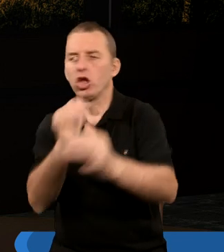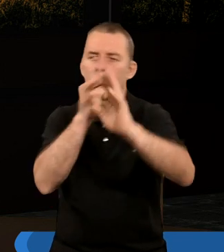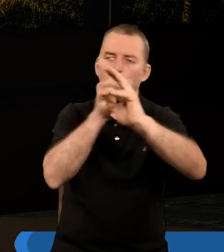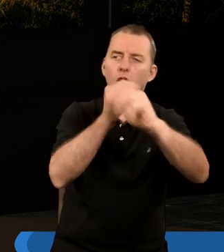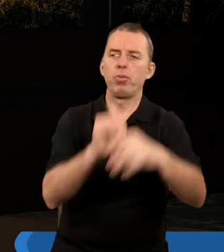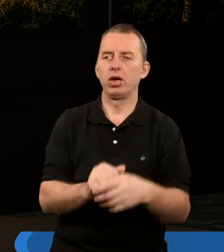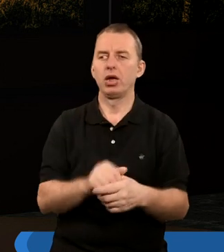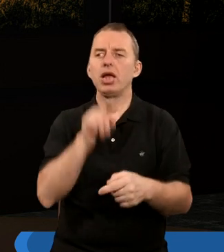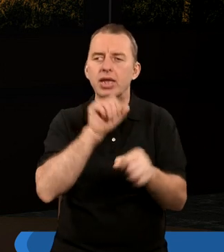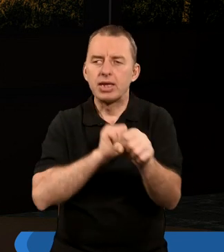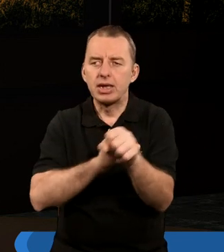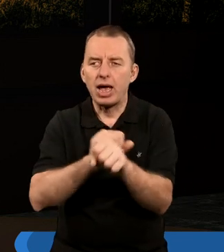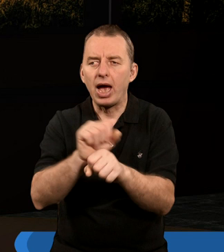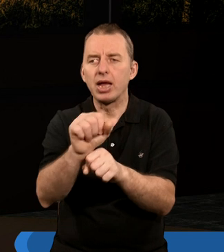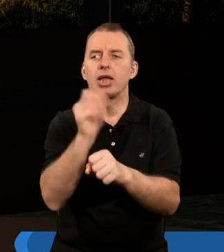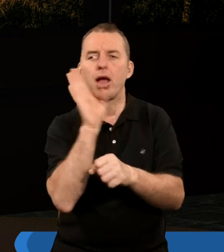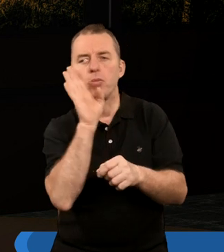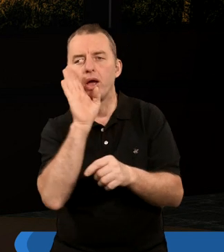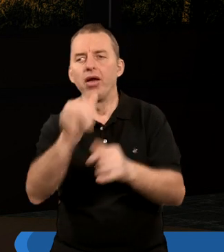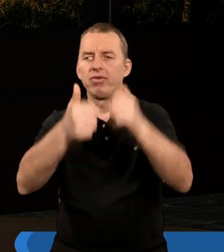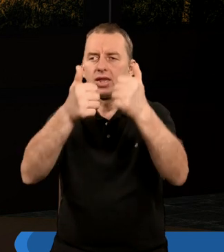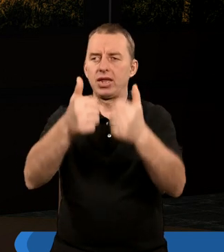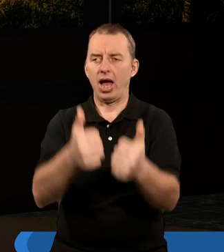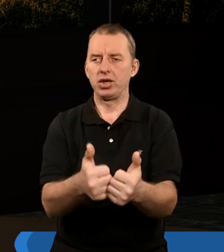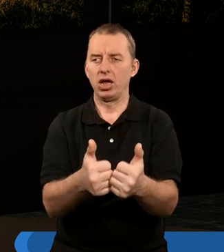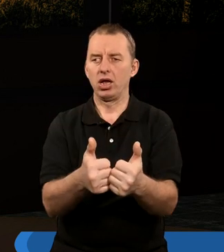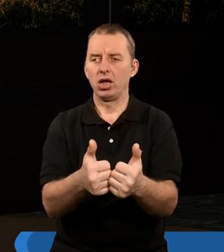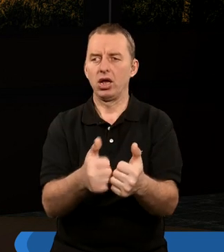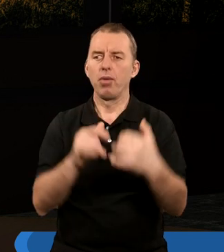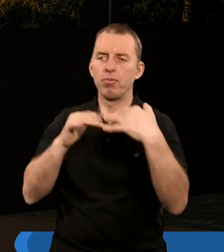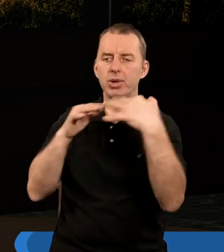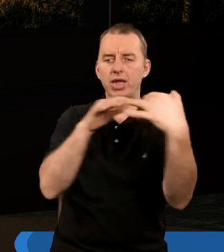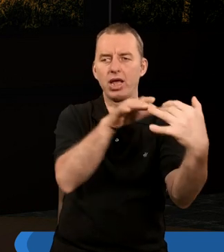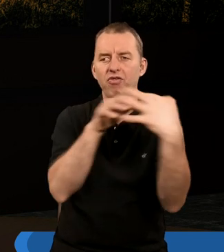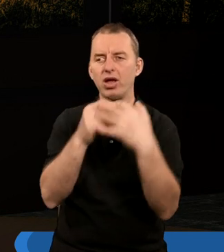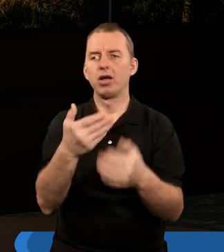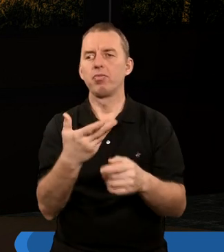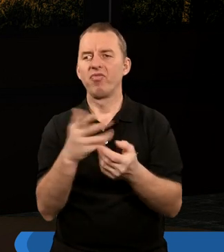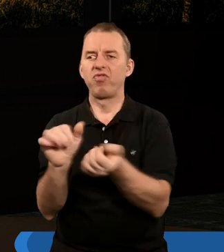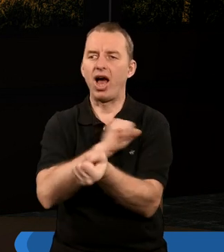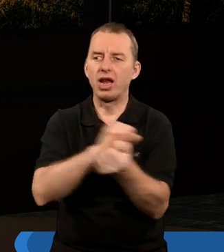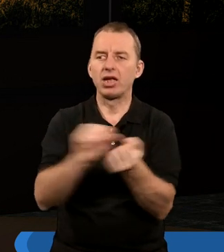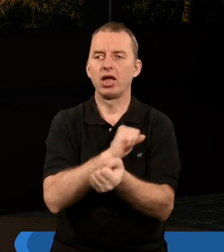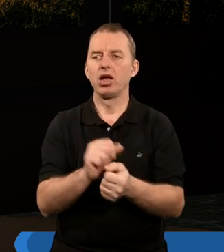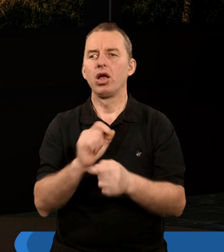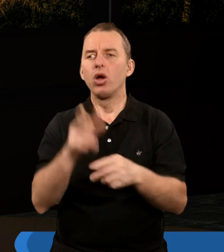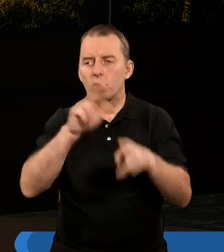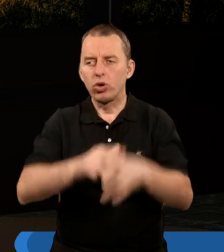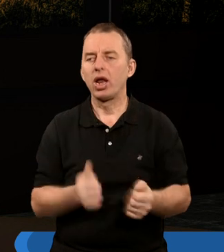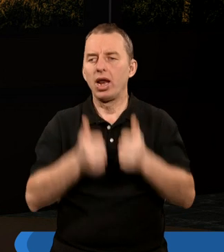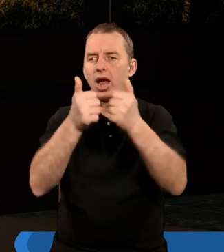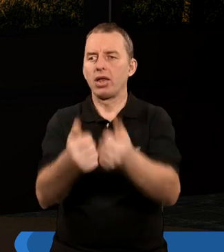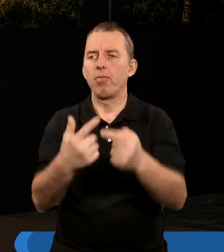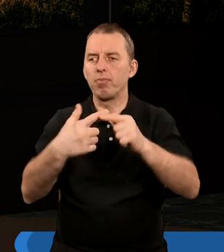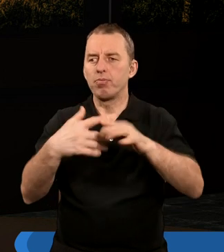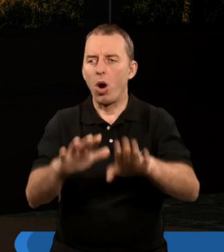trąb, ona jest jakby w takim stanie bitwy, walki. I tu następuje ten